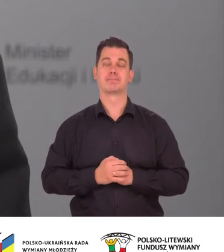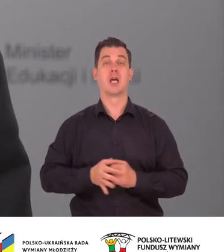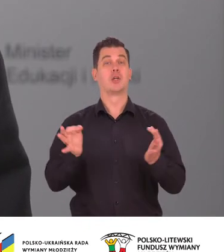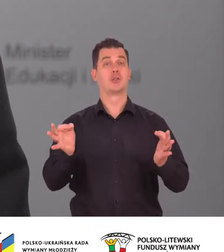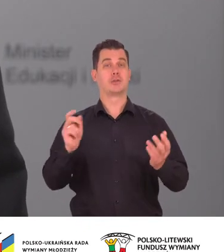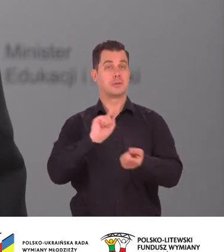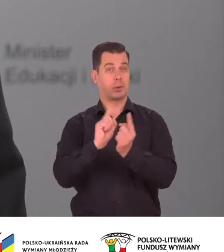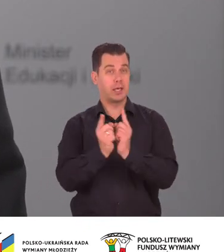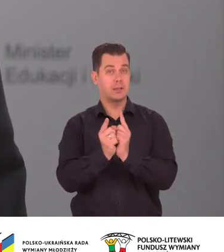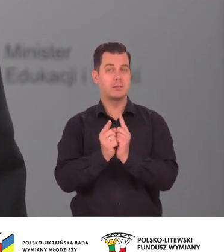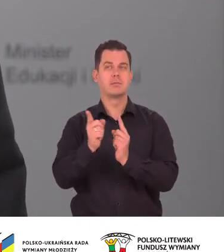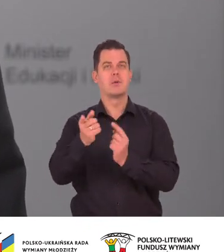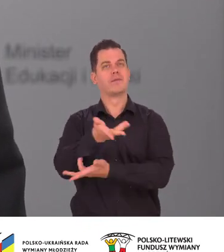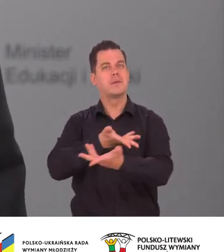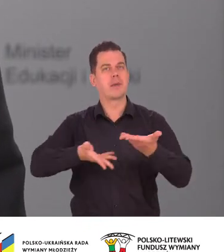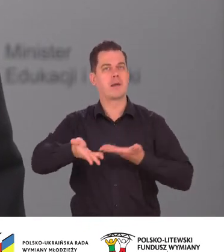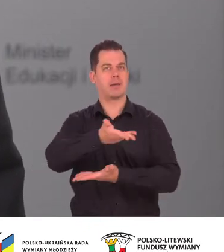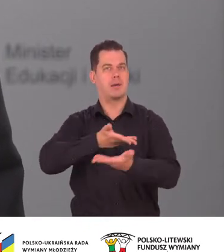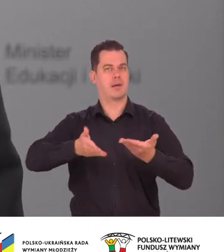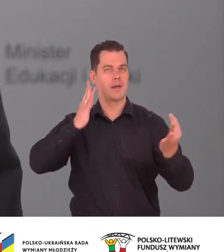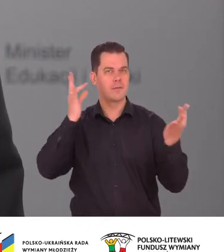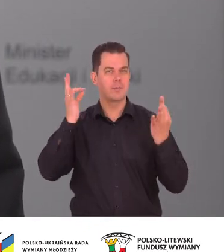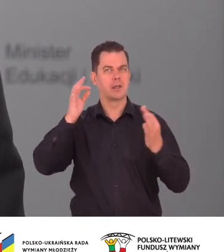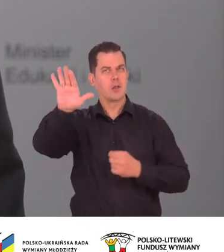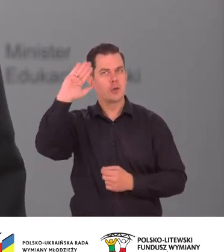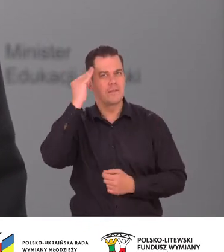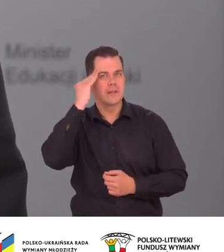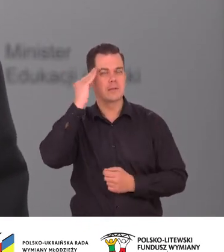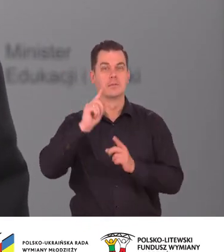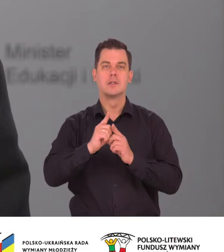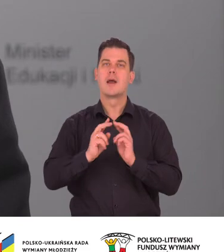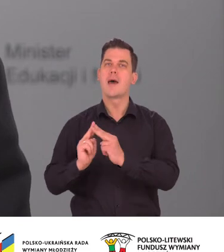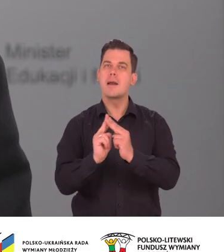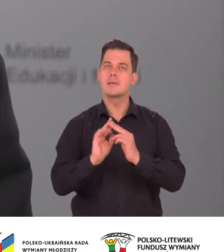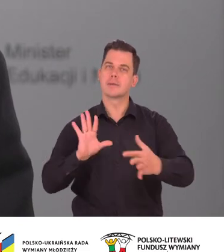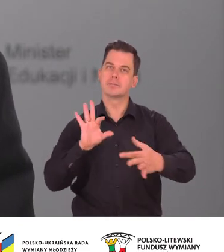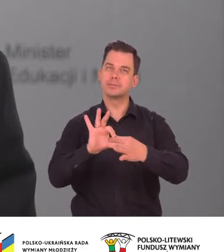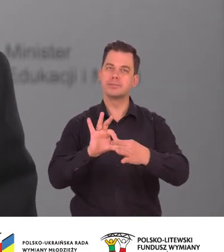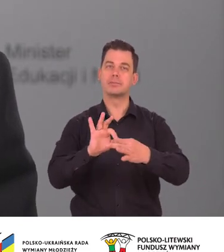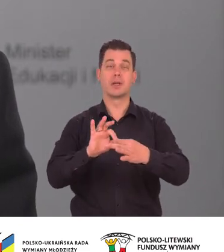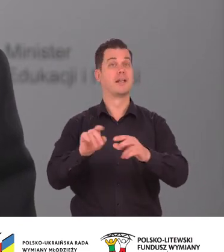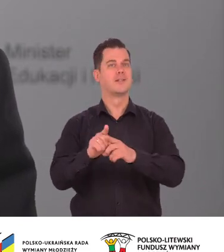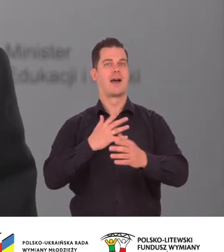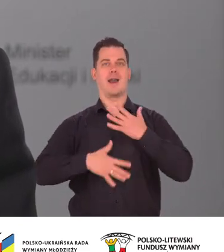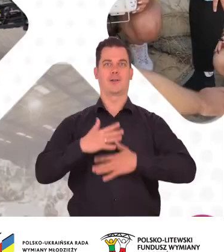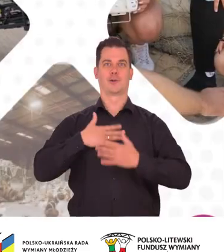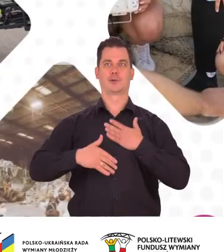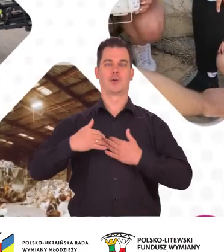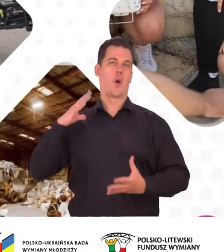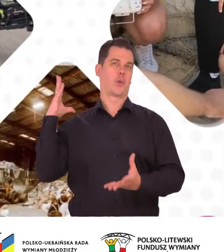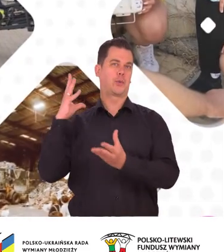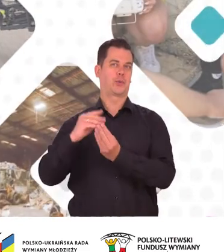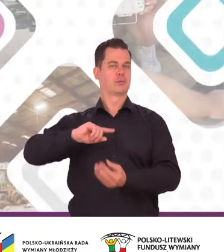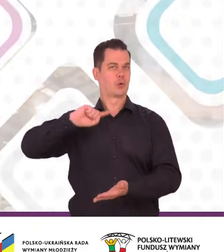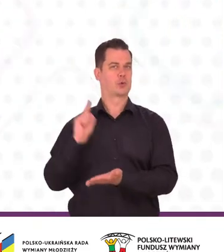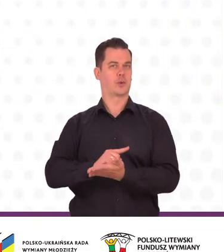Dzisiejsze spotkanie to platforma wymiany doświadczeń, zdobywania wiedzy, budowania relacji, ale również czas radości z sukcesów